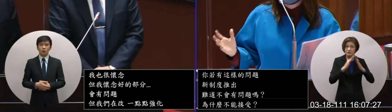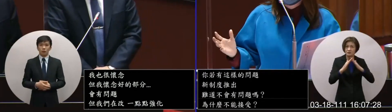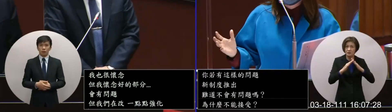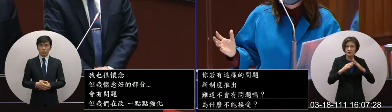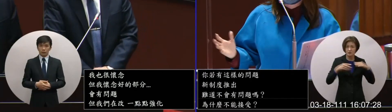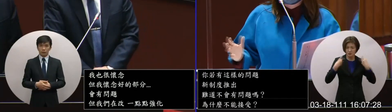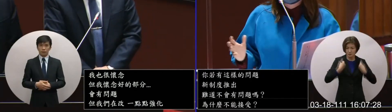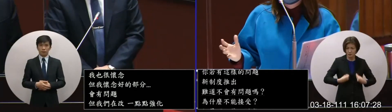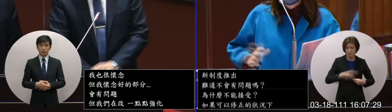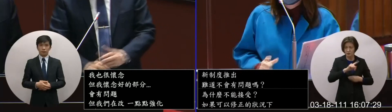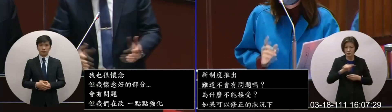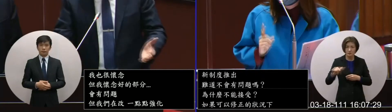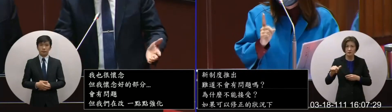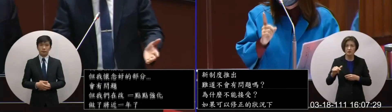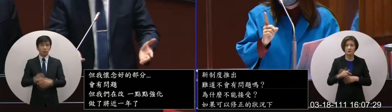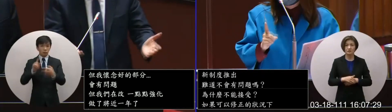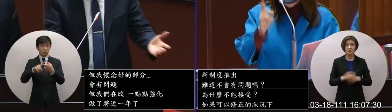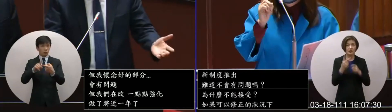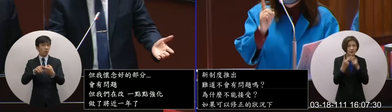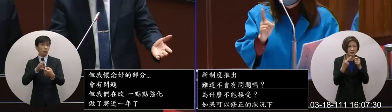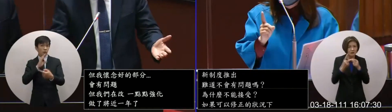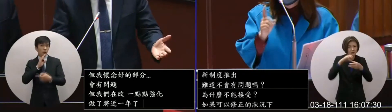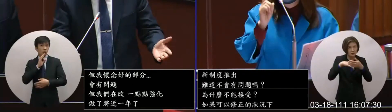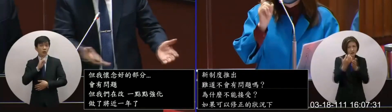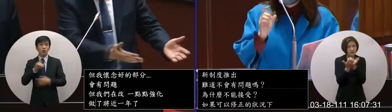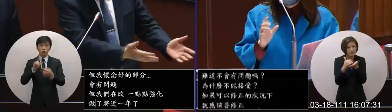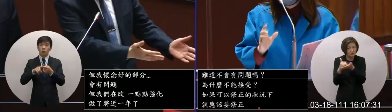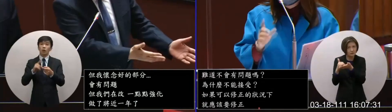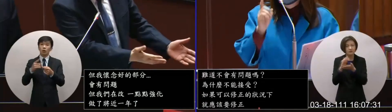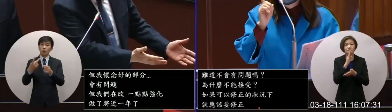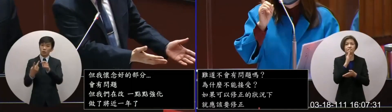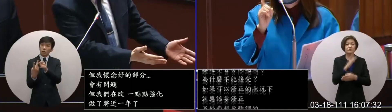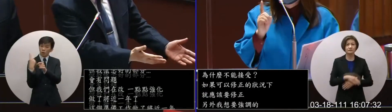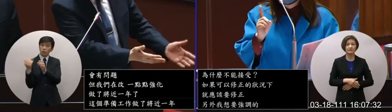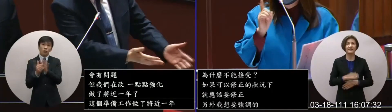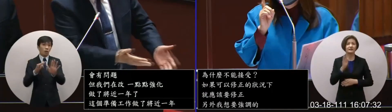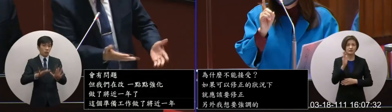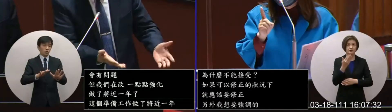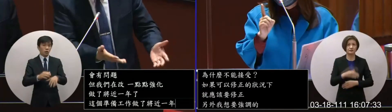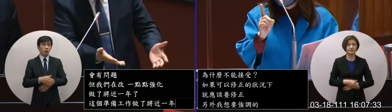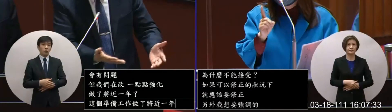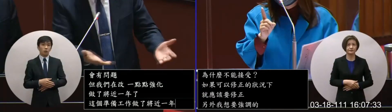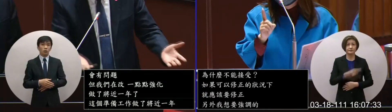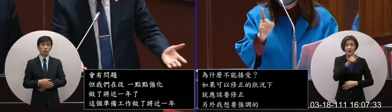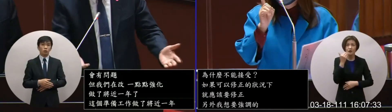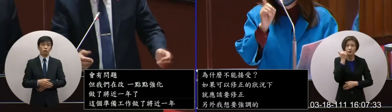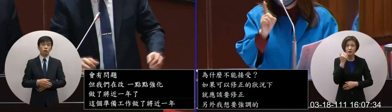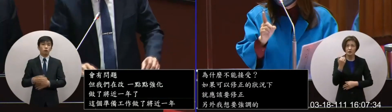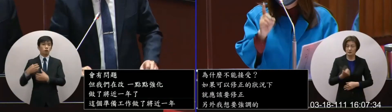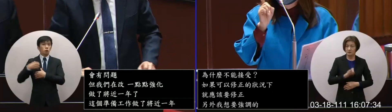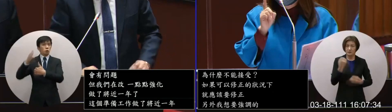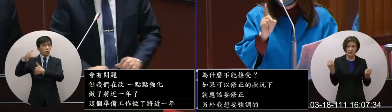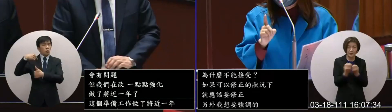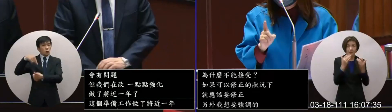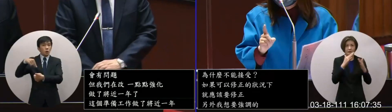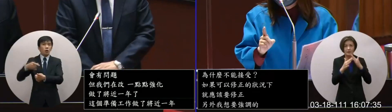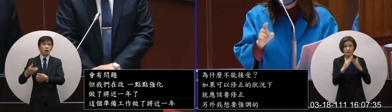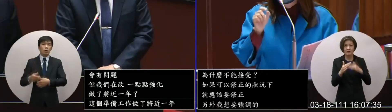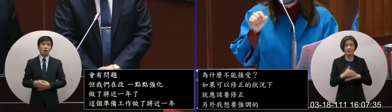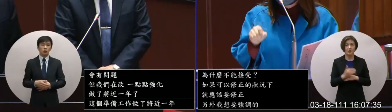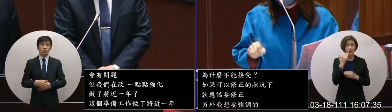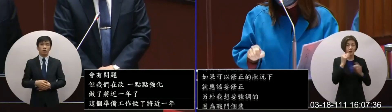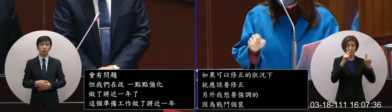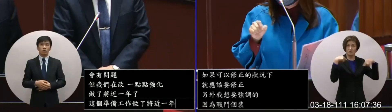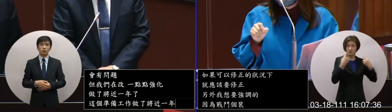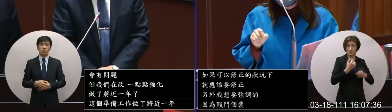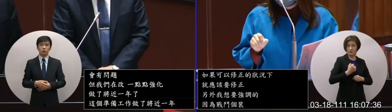年多前来的预算没有做可是可是你在战时的时候如果连长辈